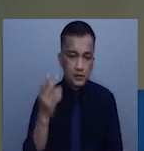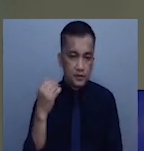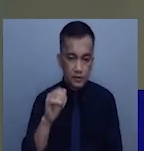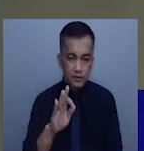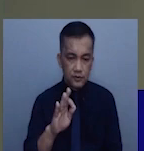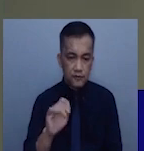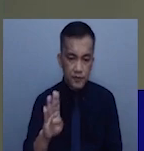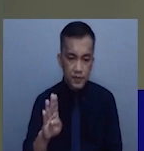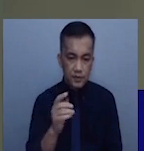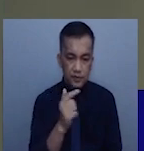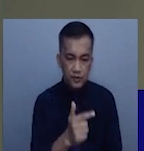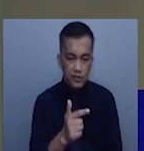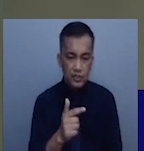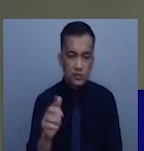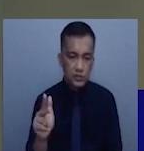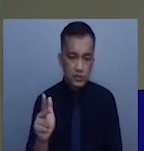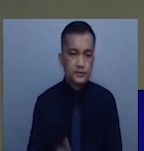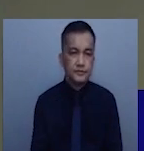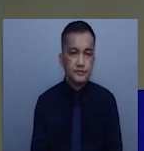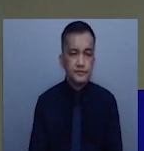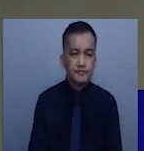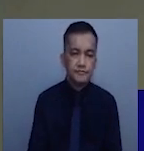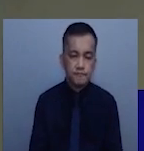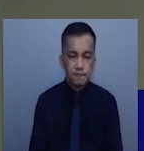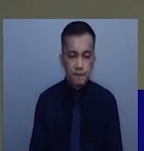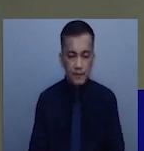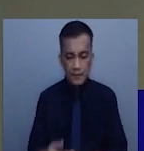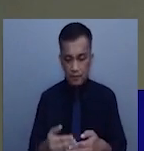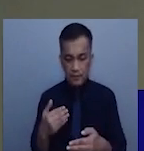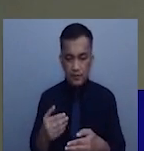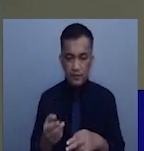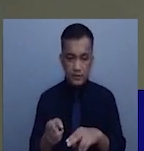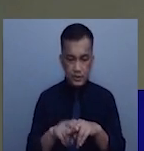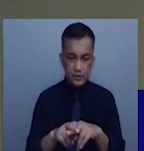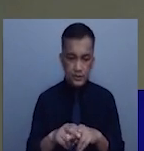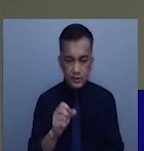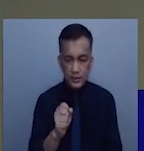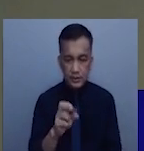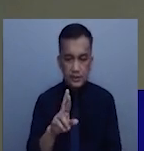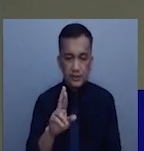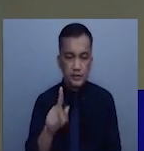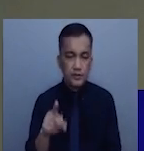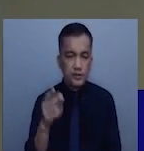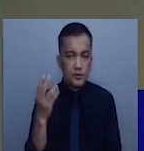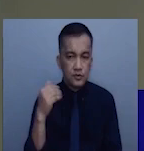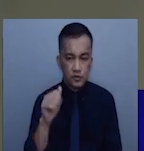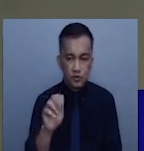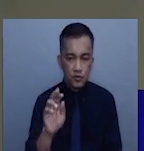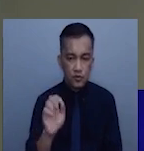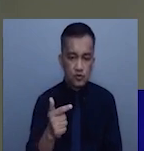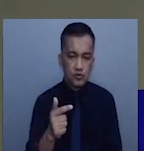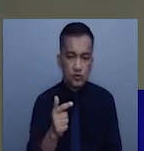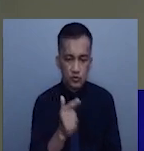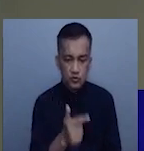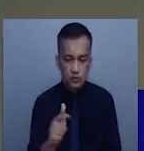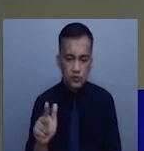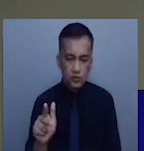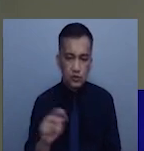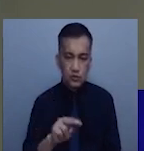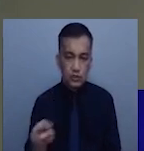2023. Bago nito, nagtaas din ng SRP noong August 2022.